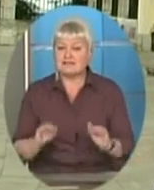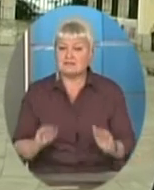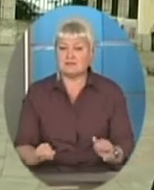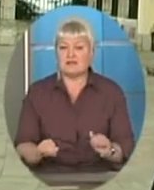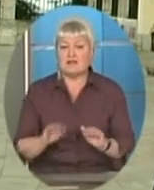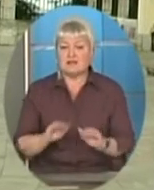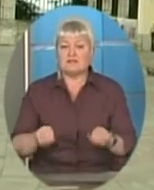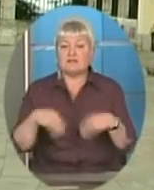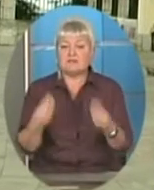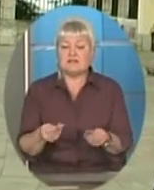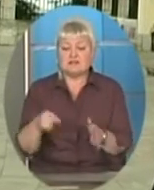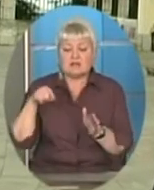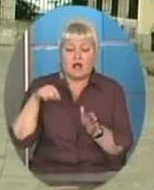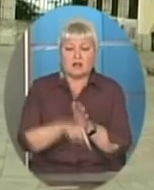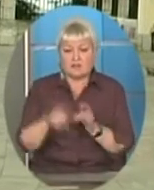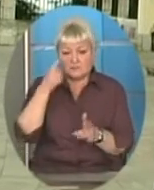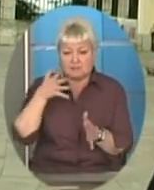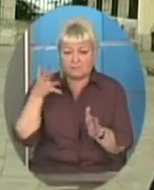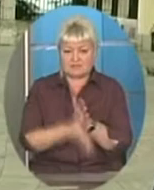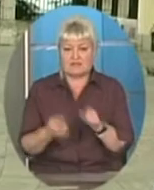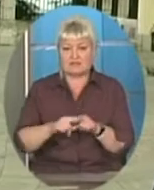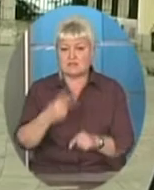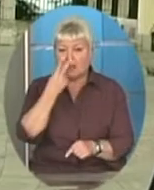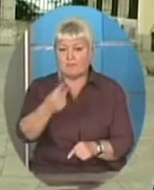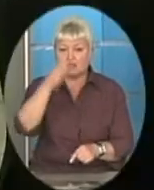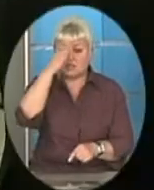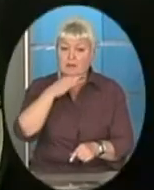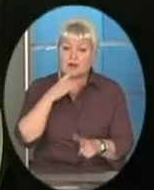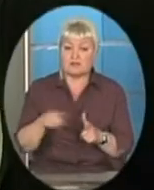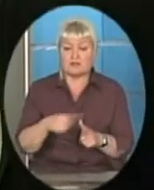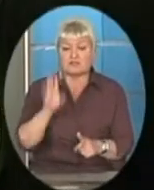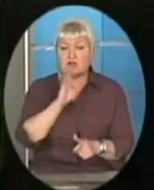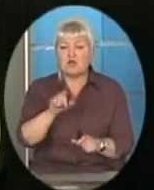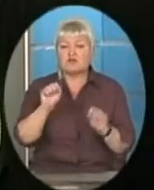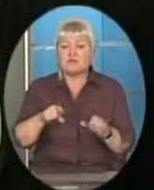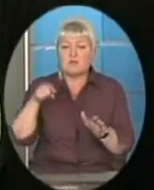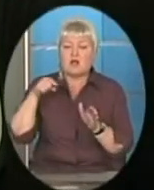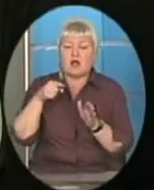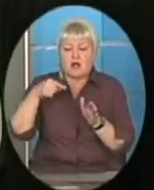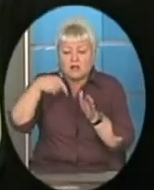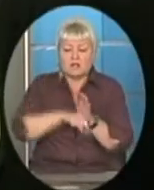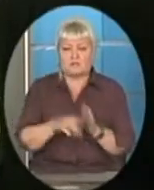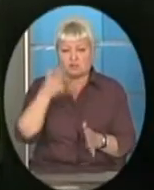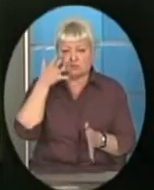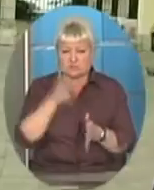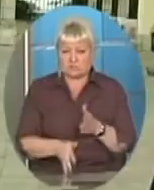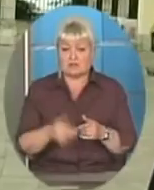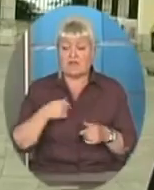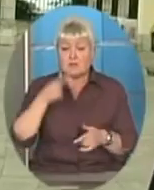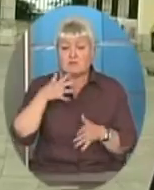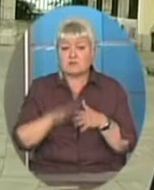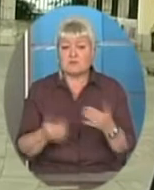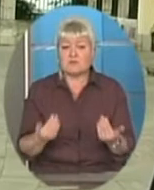також дається глибше впізнати це бачення батька чи матері, щоб вона могла глибше зрозуміти його. Ми розуміємо, на сьогоднішній день